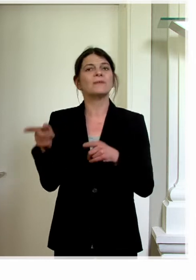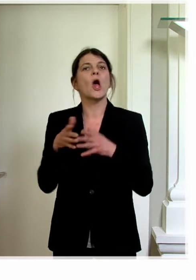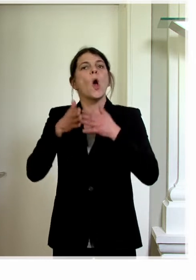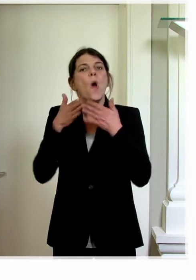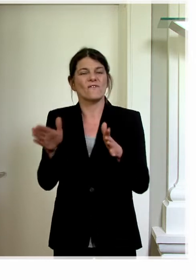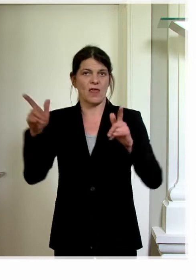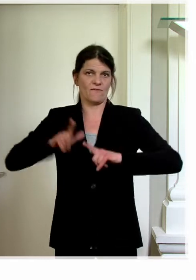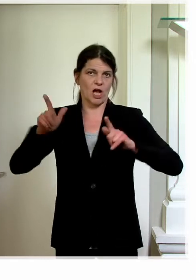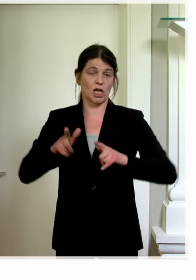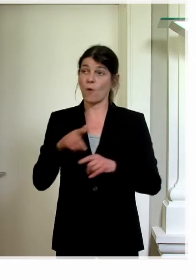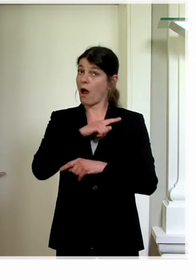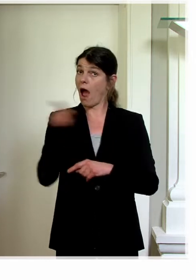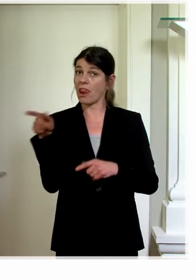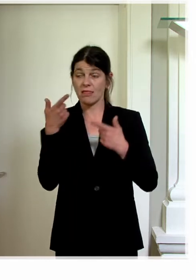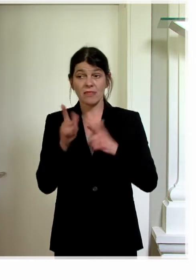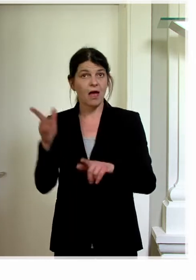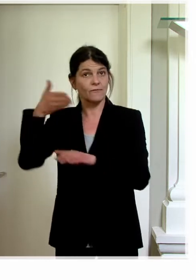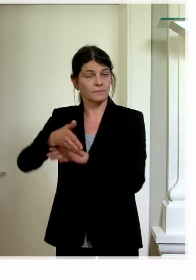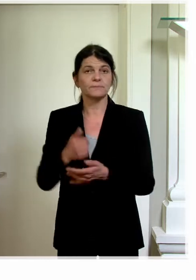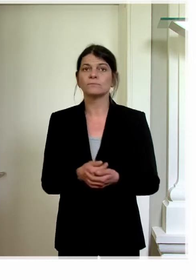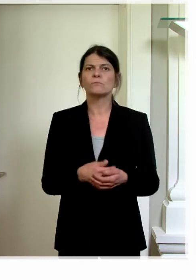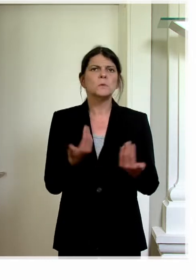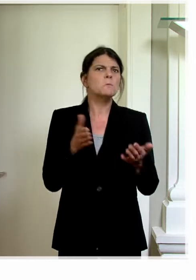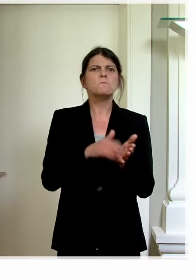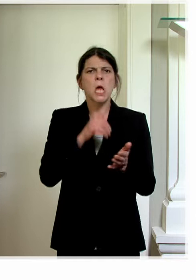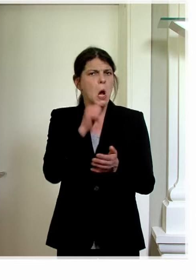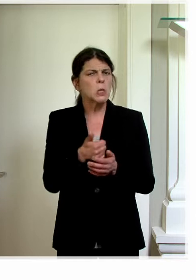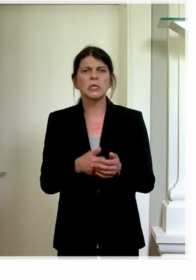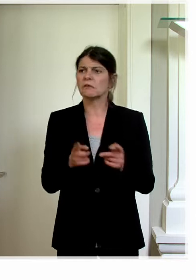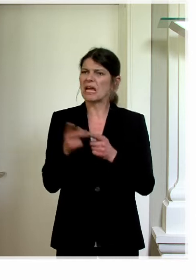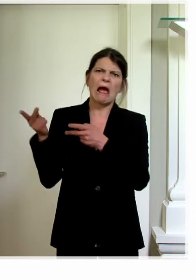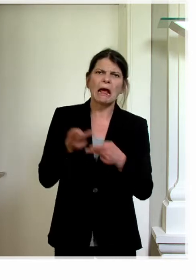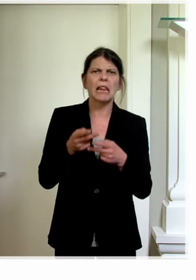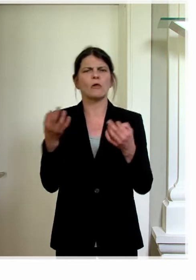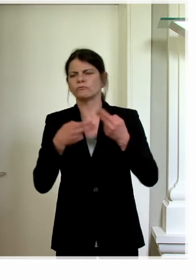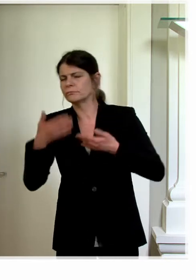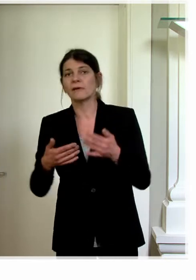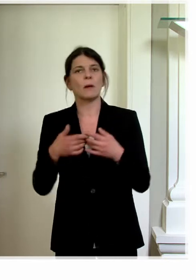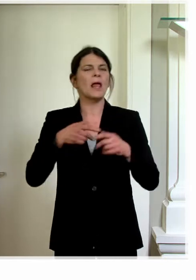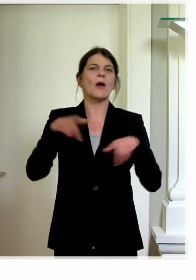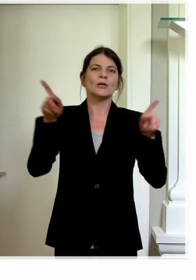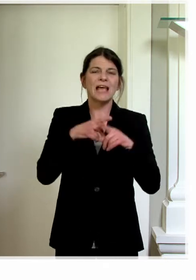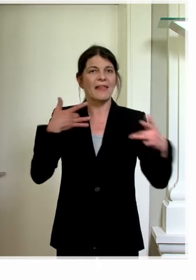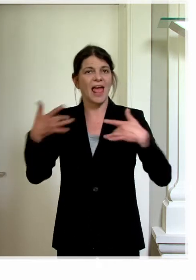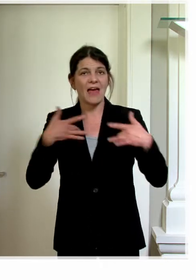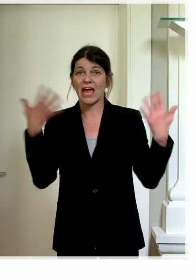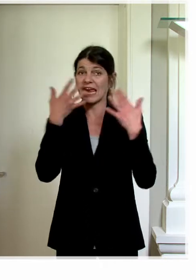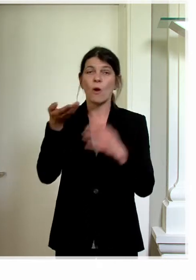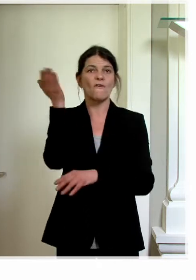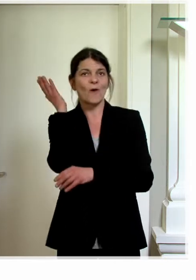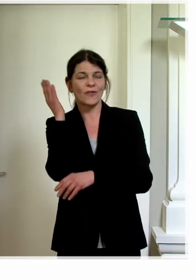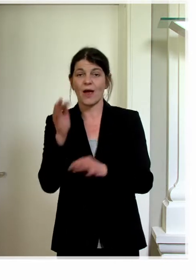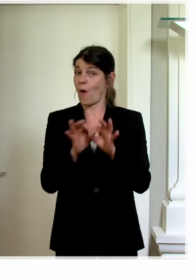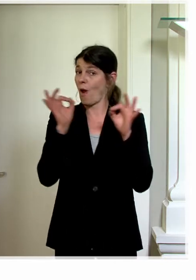Veranstaltungen, also wo jeder hingehen kann, ohne besondere Formalitäten, also Konzerte, Theater, Kino, Vorträge,